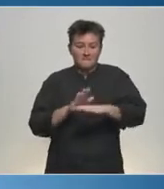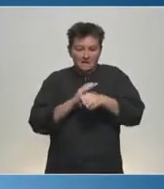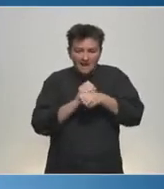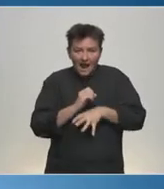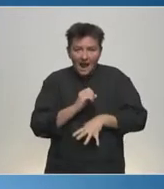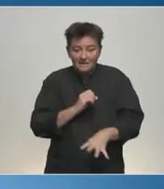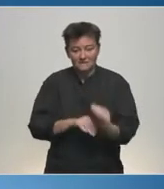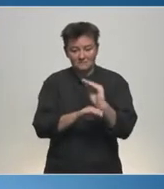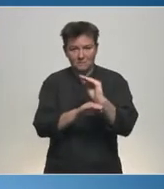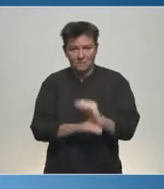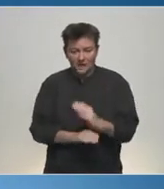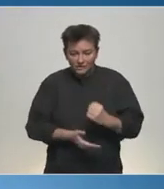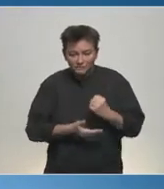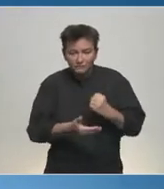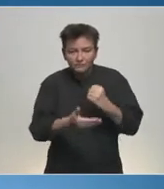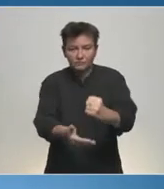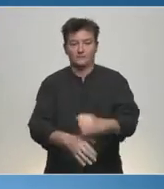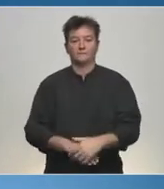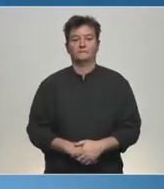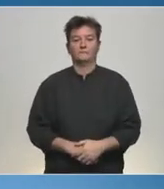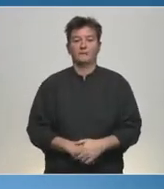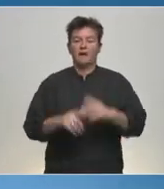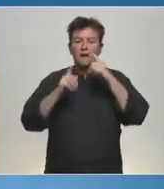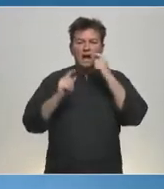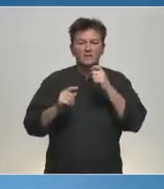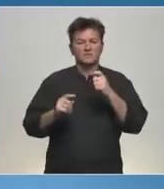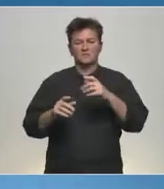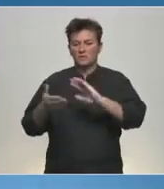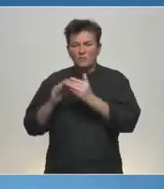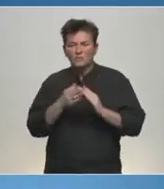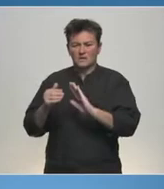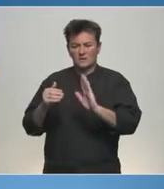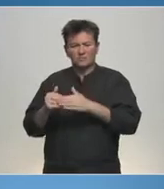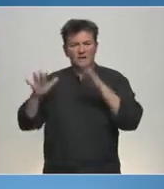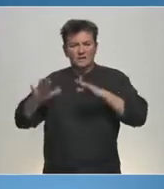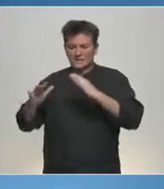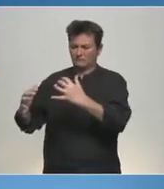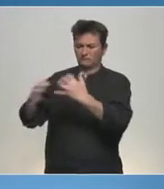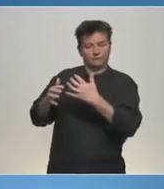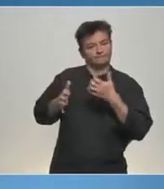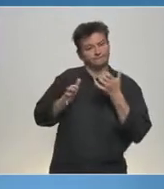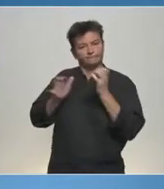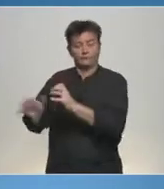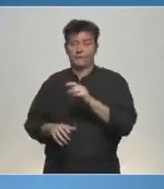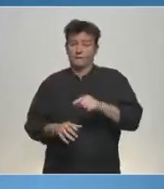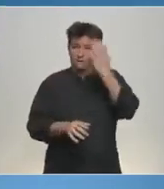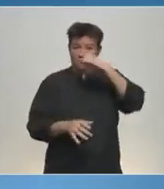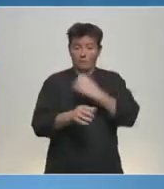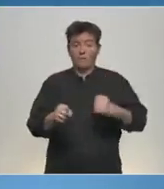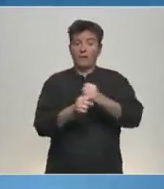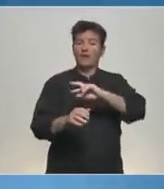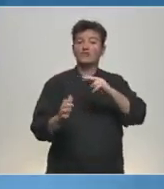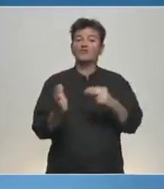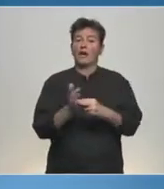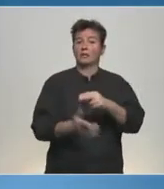fondée sur nos racines, qu'il faut préserver et transmettre. Pour ne plus céder du terrain au communautarisme et à l'islamisme, l'Europe doit se doter d